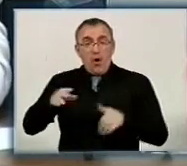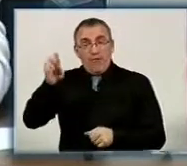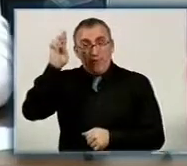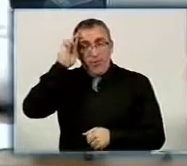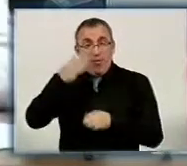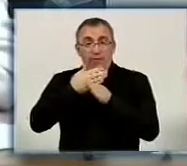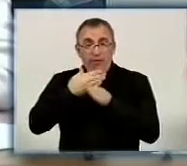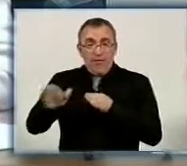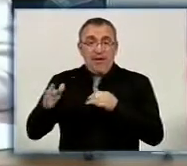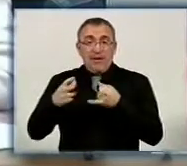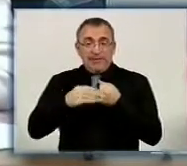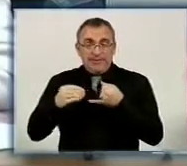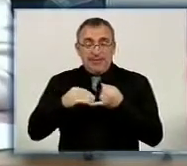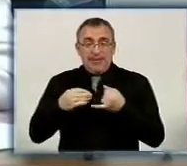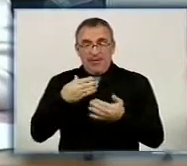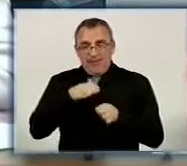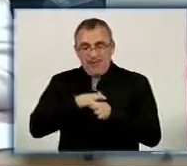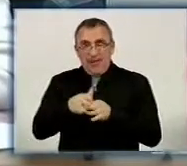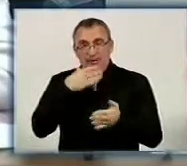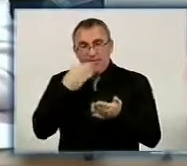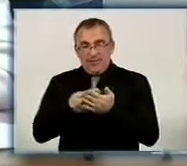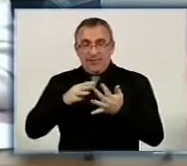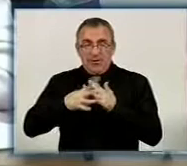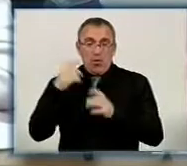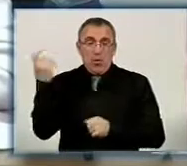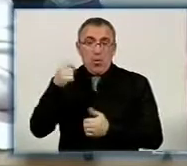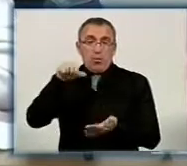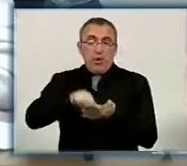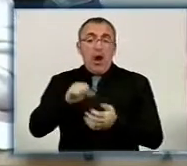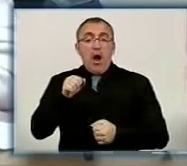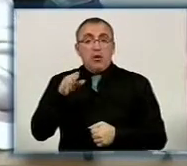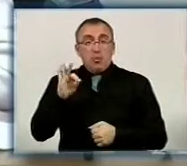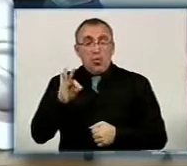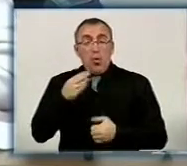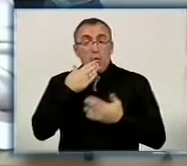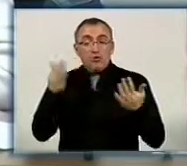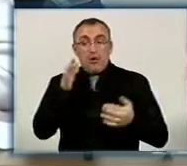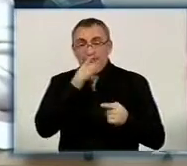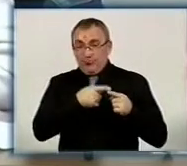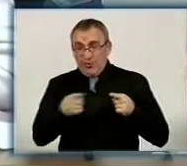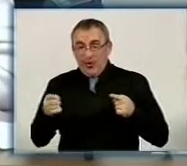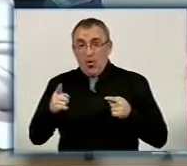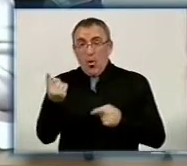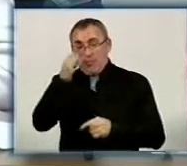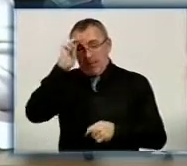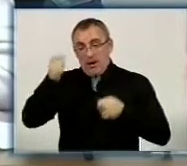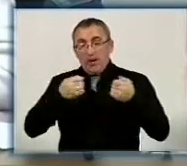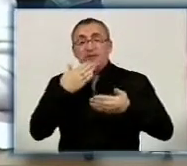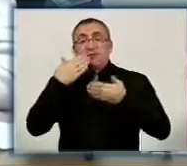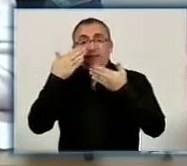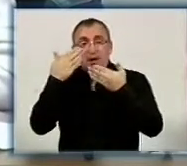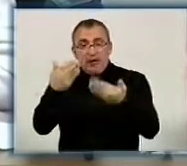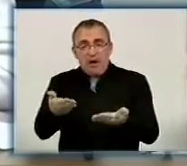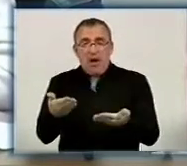по виділенню землі для ведення особисто селянського господарства учасникам АТО, Останнім часом до обласної державної адміністрації звертаються